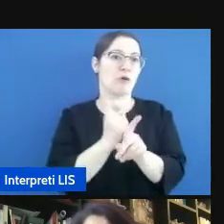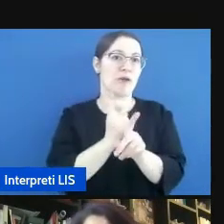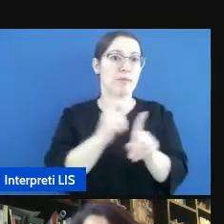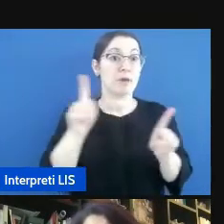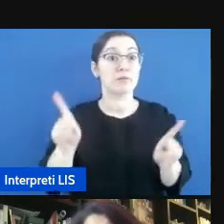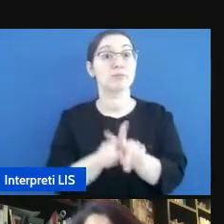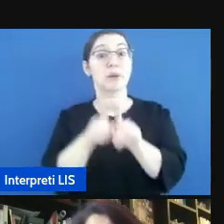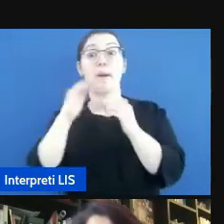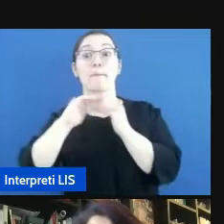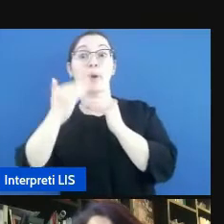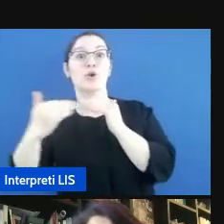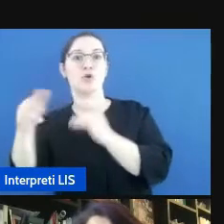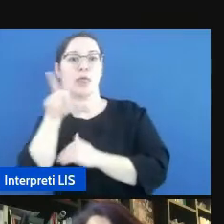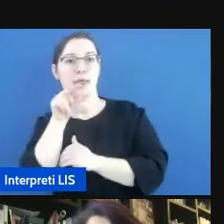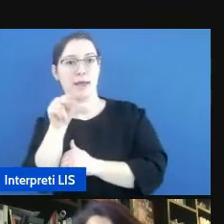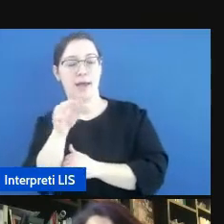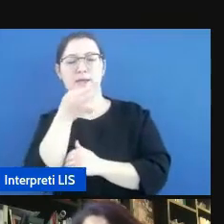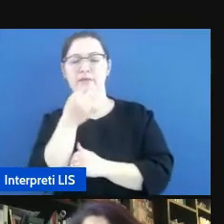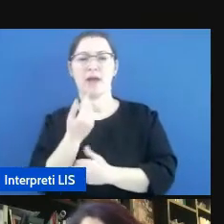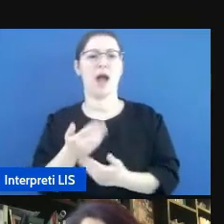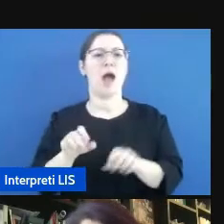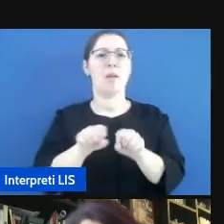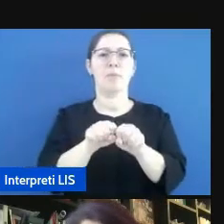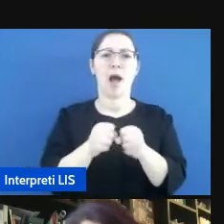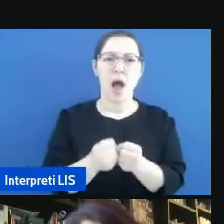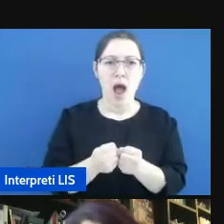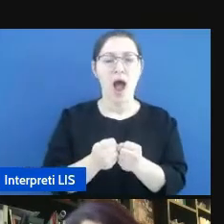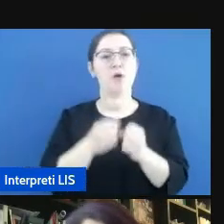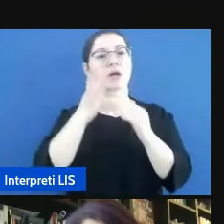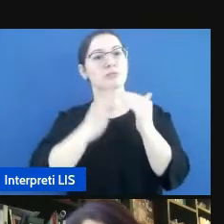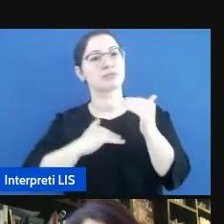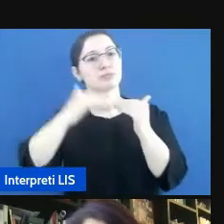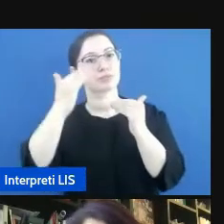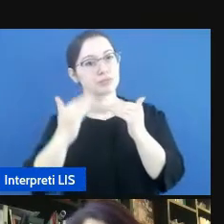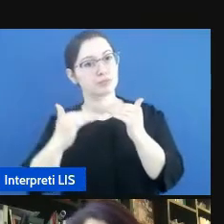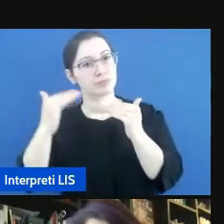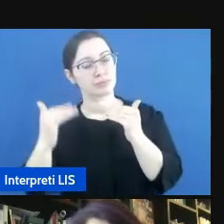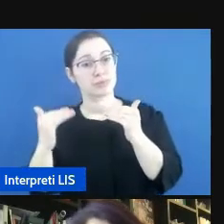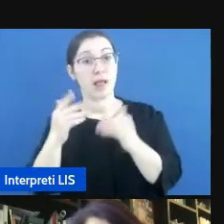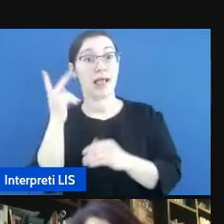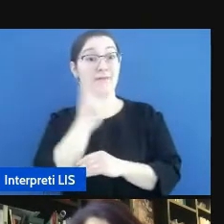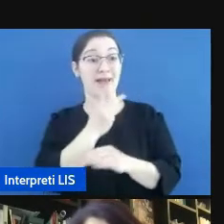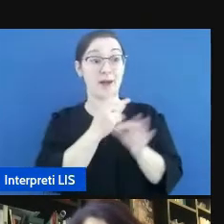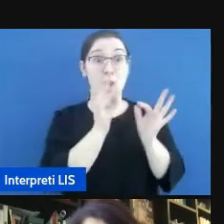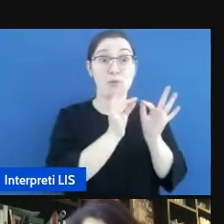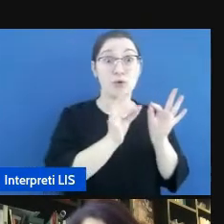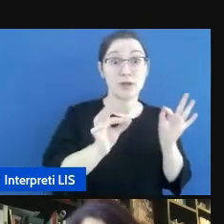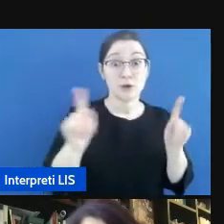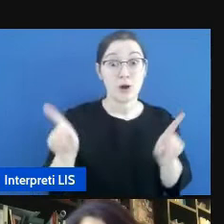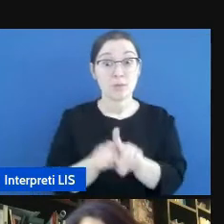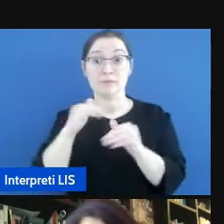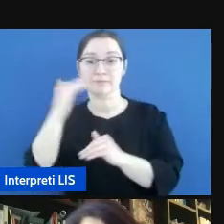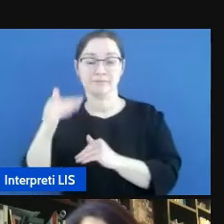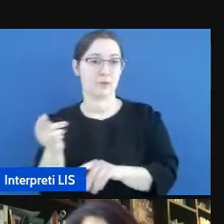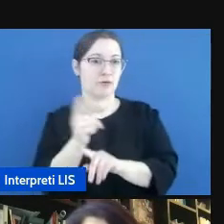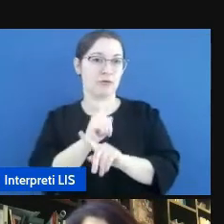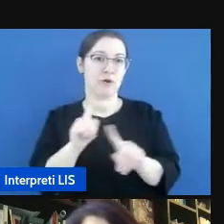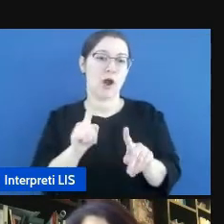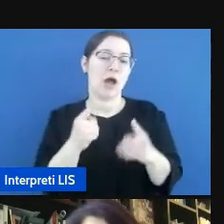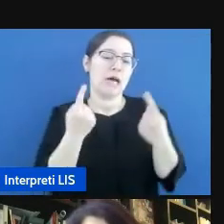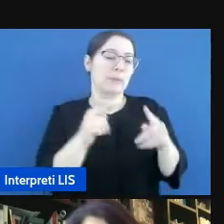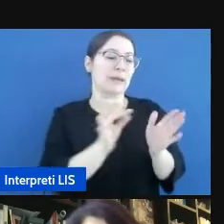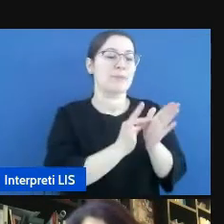quindi le pause, le intonazioni, ma fondamentalmente non lo fa perché è veramente solo l'elemento